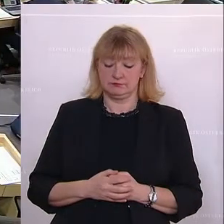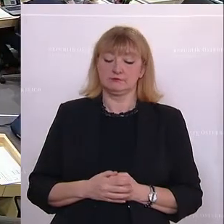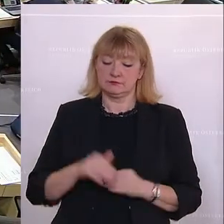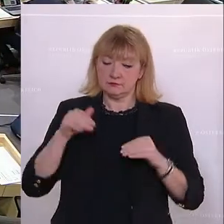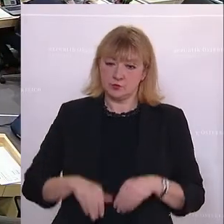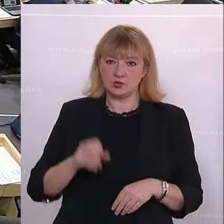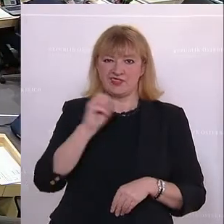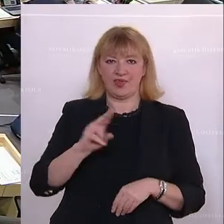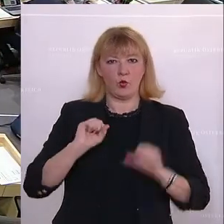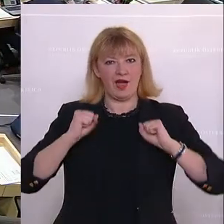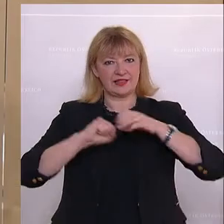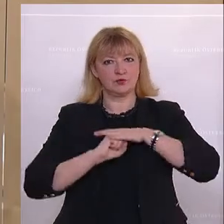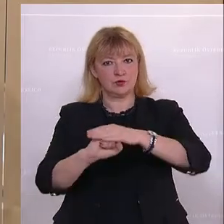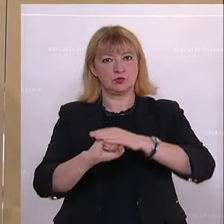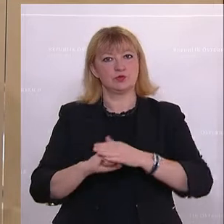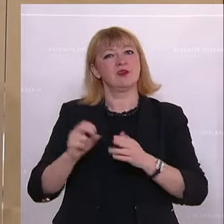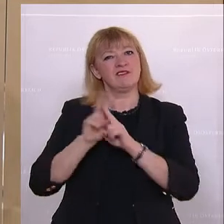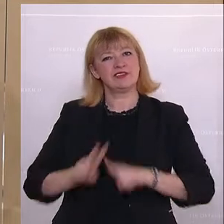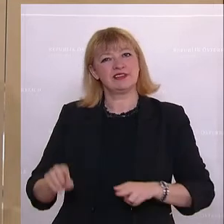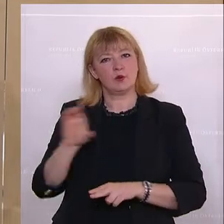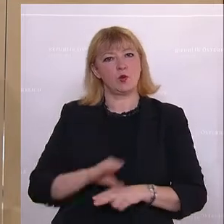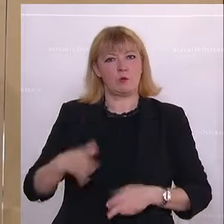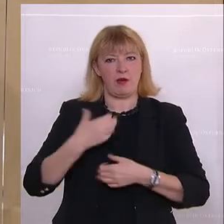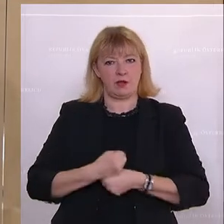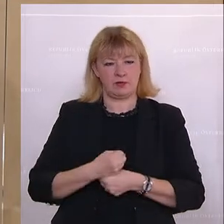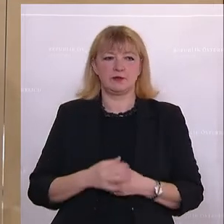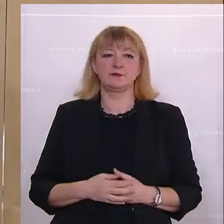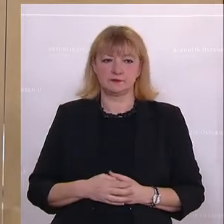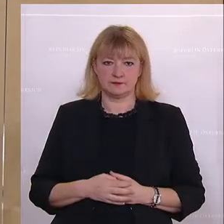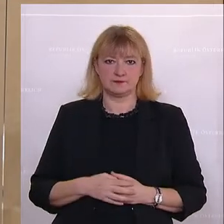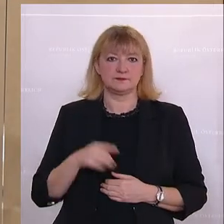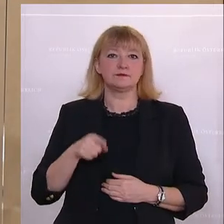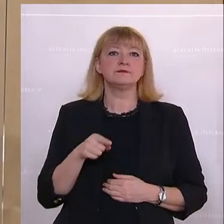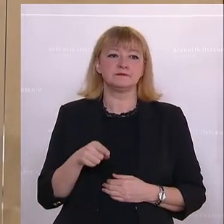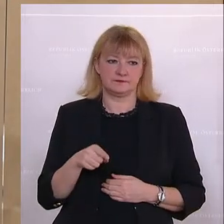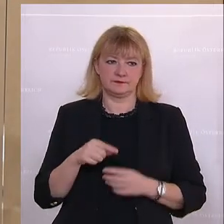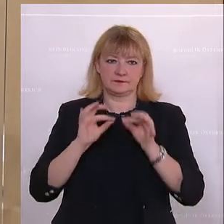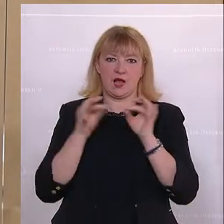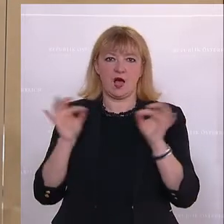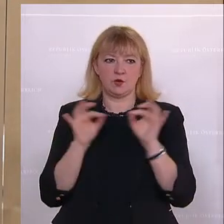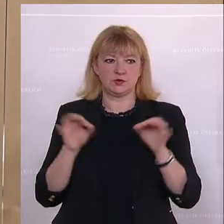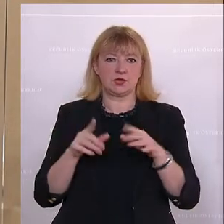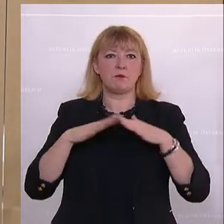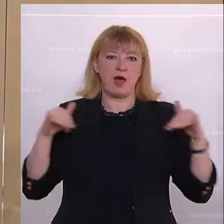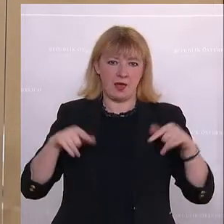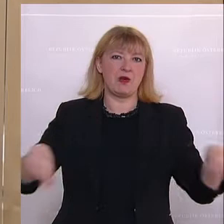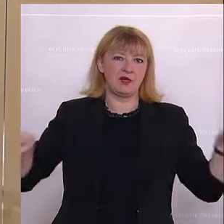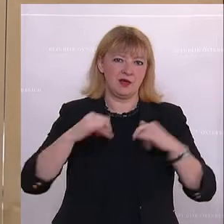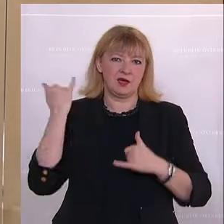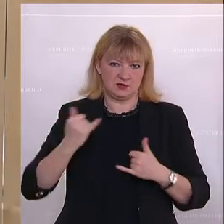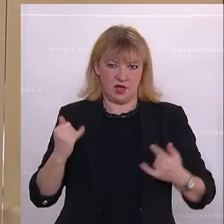aktiv unterstützen, den Frieden in Europa zu erhalten. Ja, wer stimmt dieser Aussage hier im Parlament nicht zu?